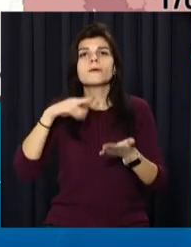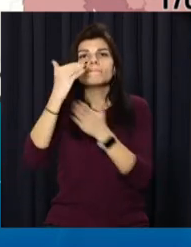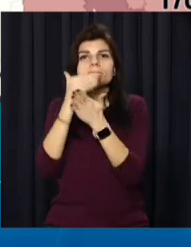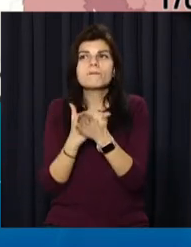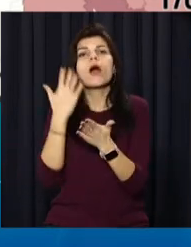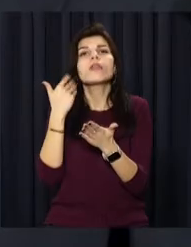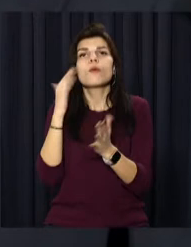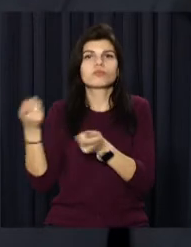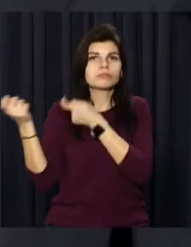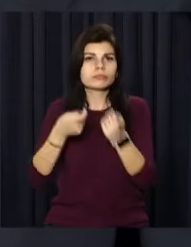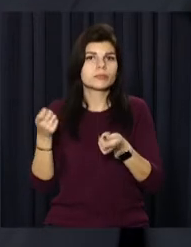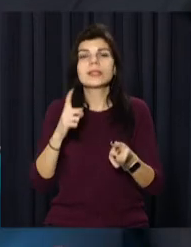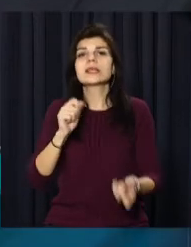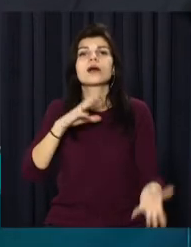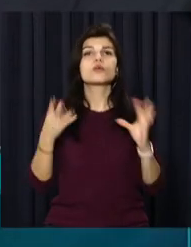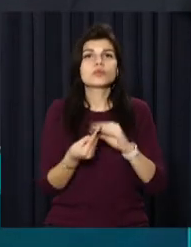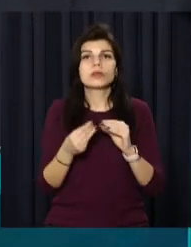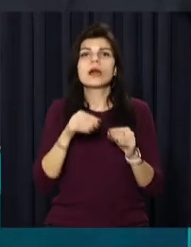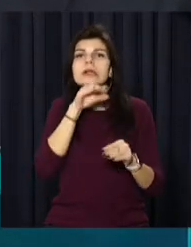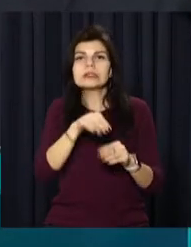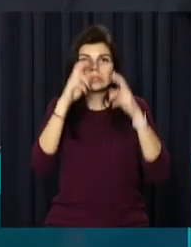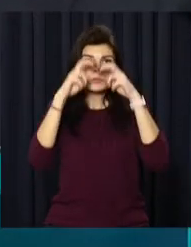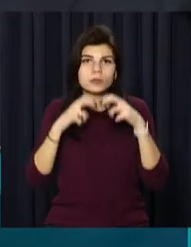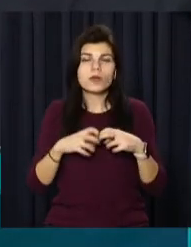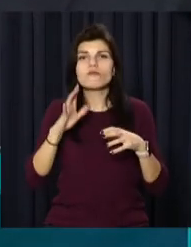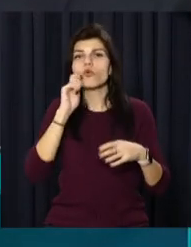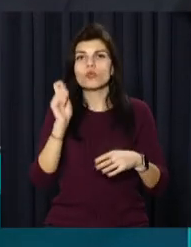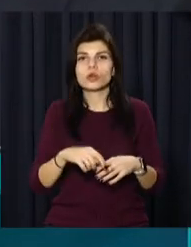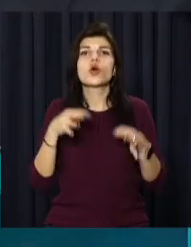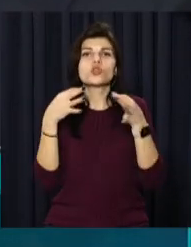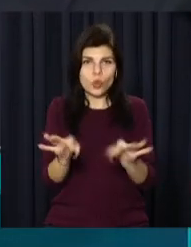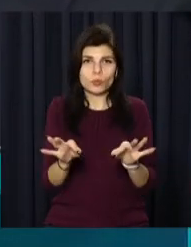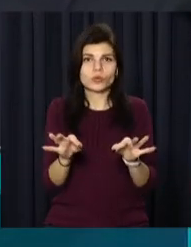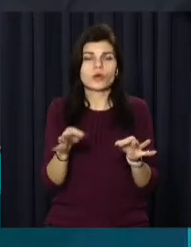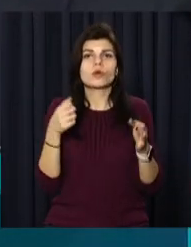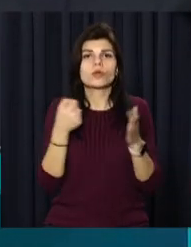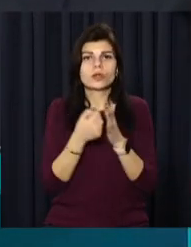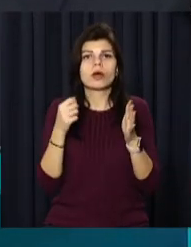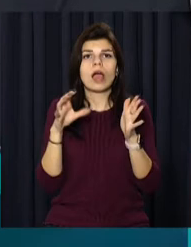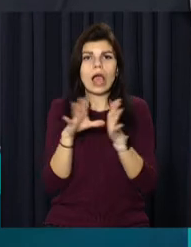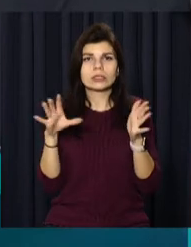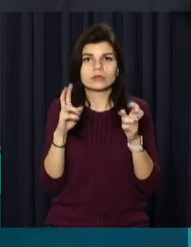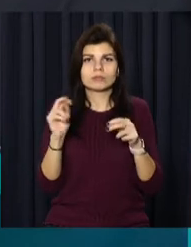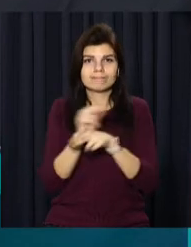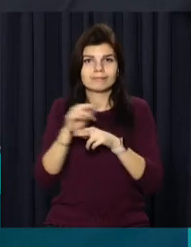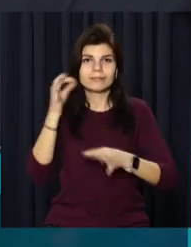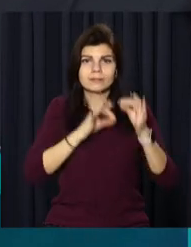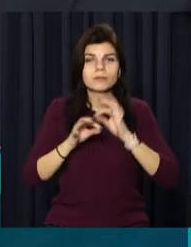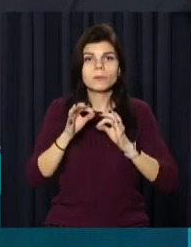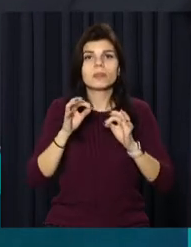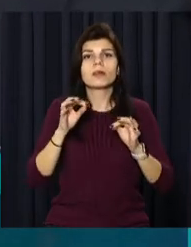ліків. За результатами проведеної експертизи, в Україні допущено до екстреного медичного застосування